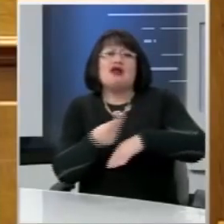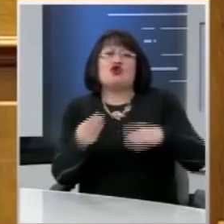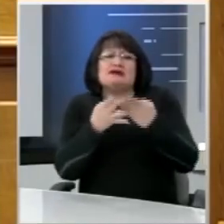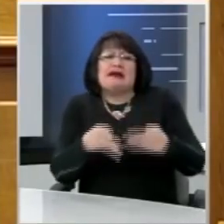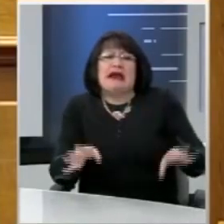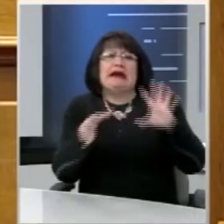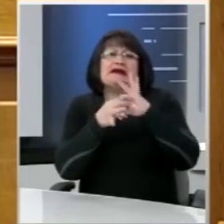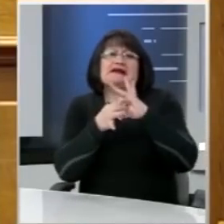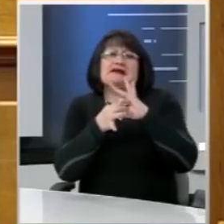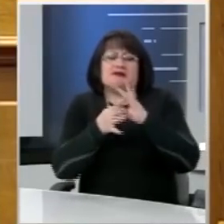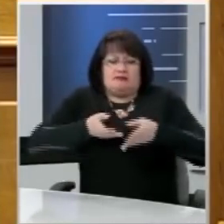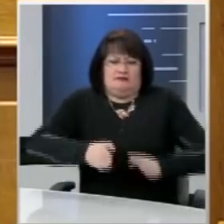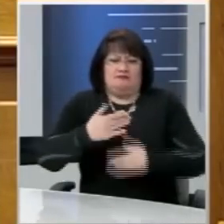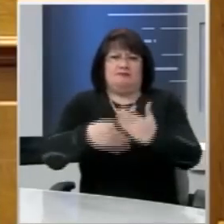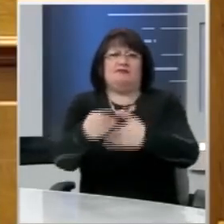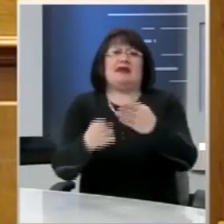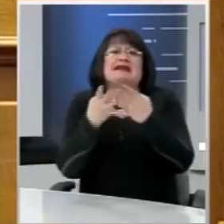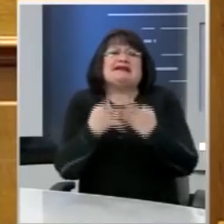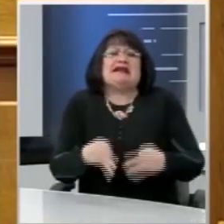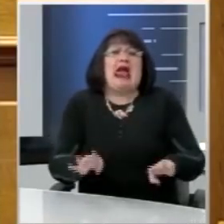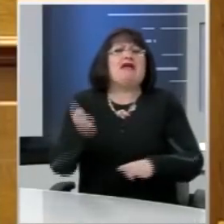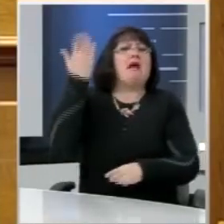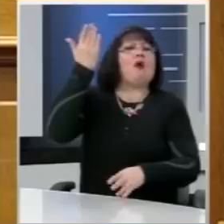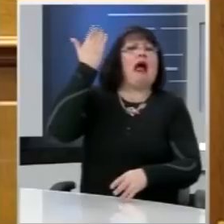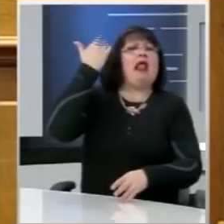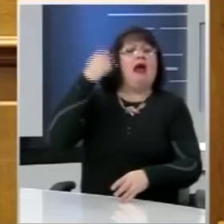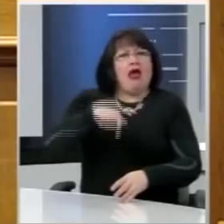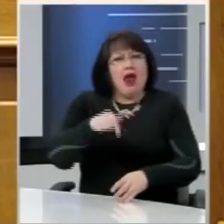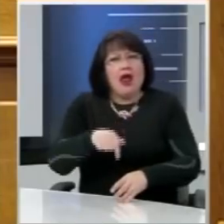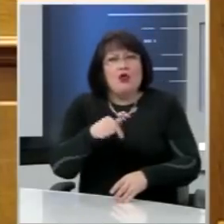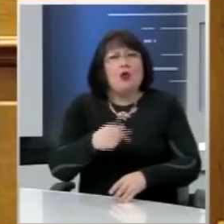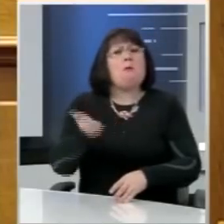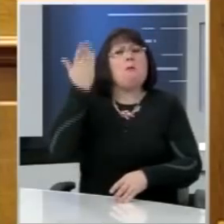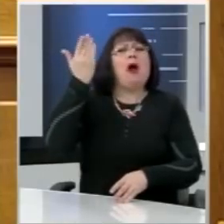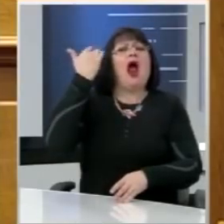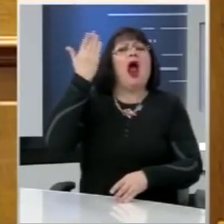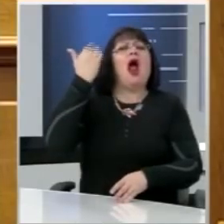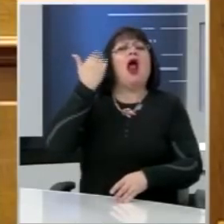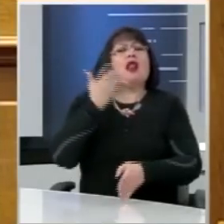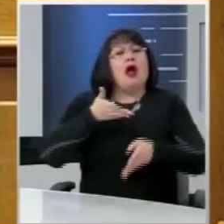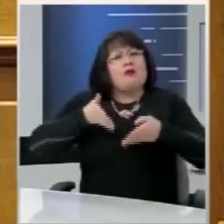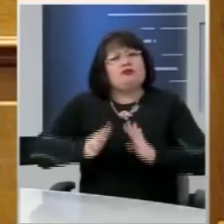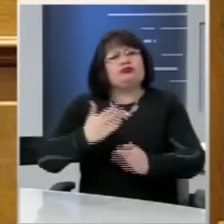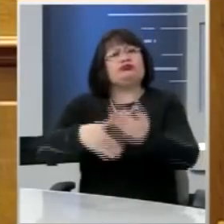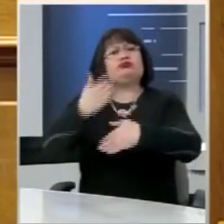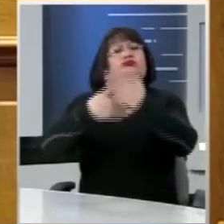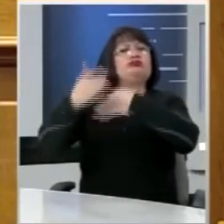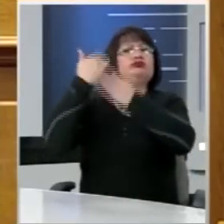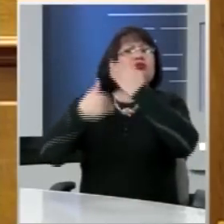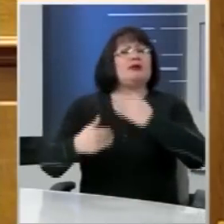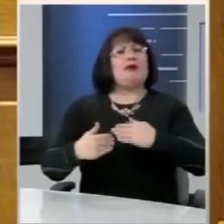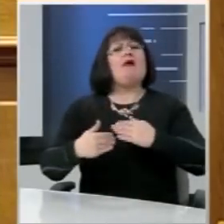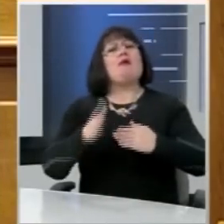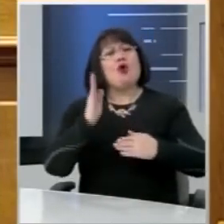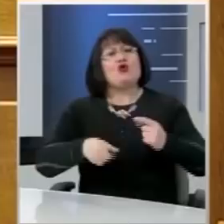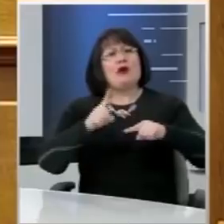αποτέλεσμα όσοι έχουν ακόμη και μια μακρινή ελληνική καταγωγή αρκεί ένα πολύ μακρινό πρόγονο να μπορούν να αποκτήσουν την ελληνική